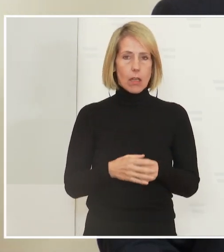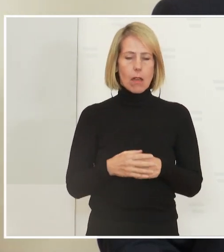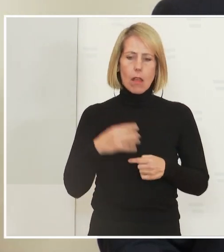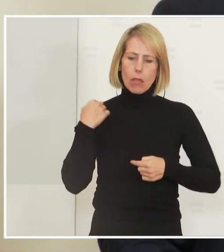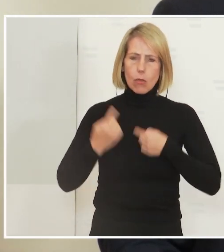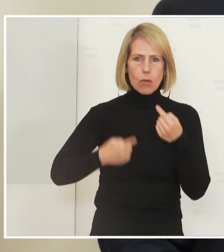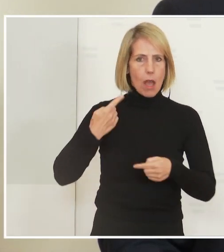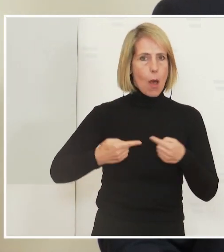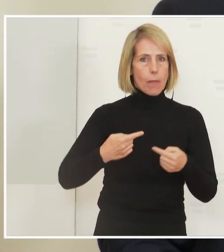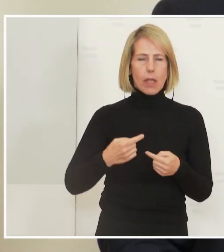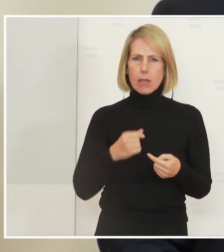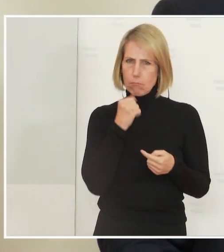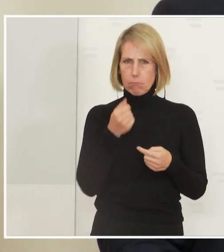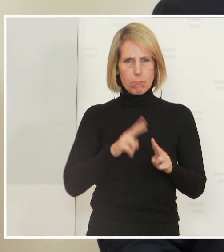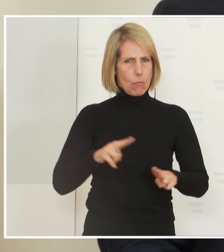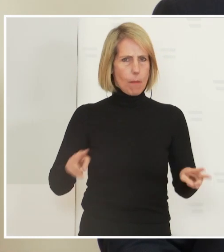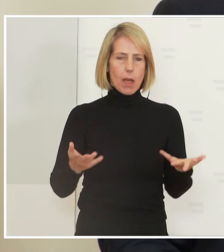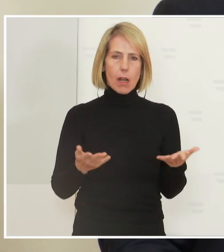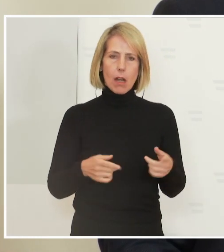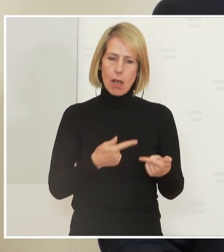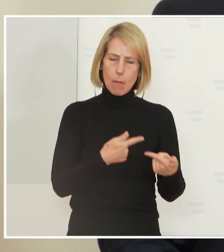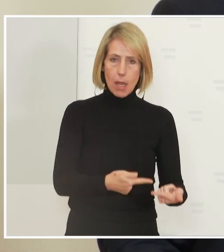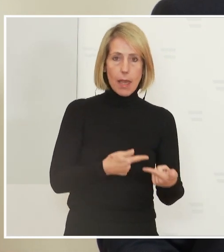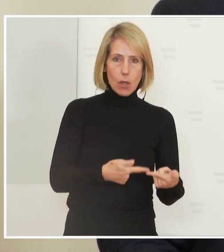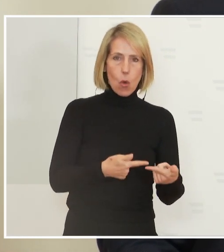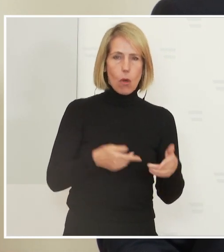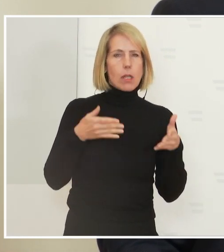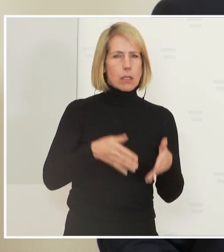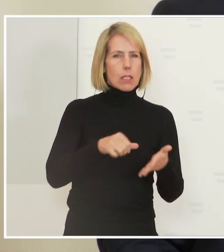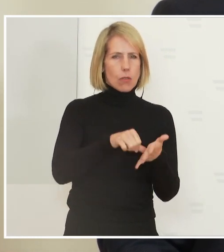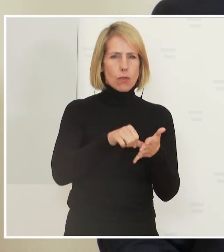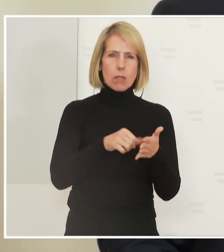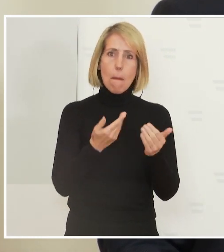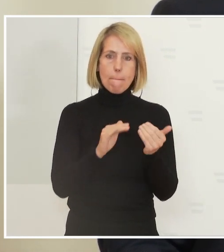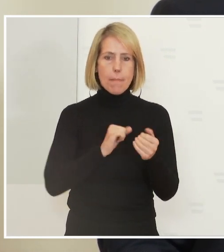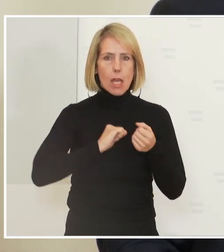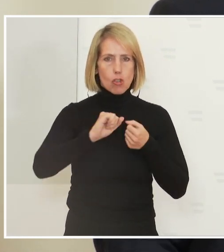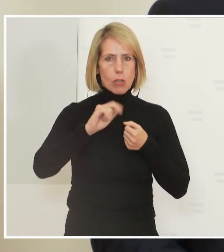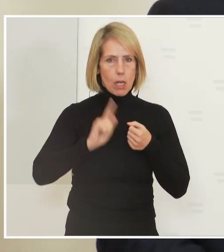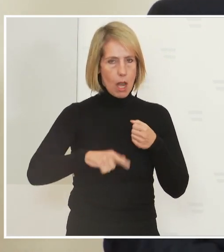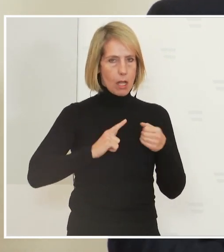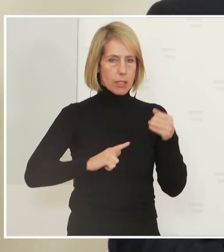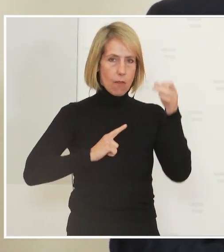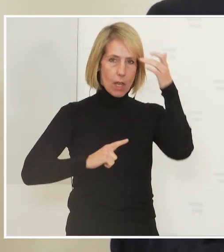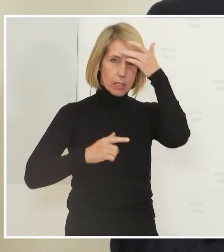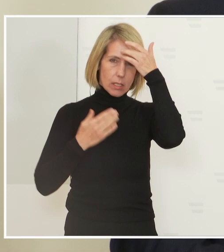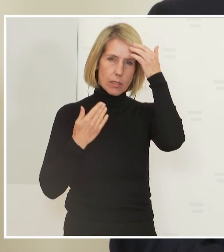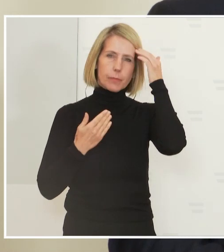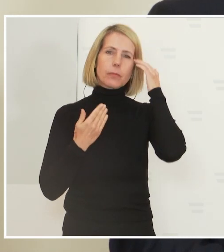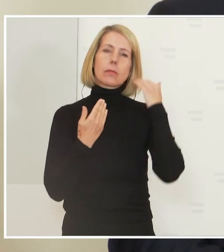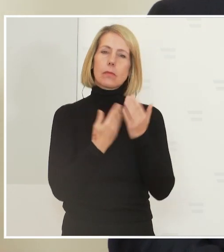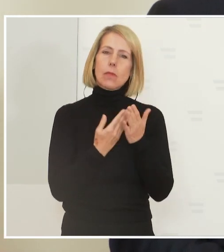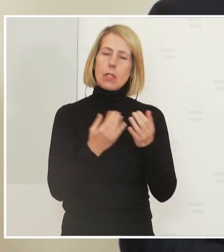außergewöhnlich und die Belegung in Intensivstationen steigt deutlich schneller an, als wir erwartet hatten. Wir haben da heute